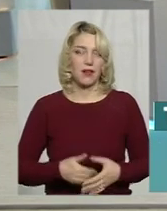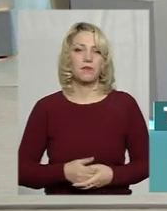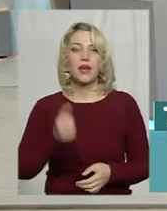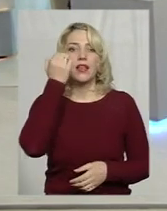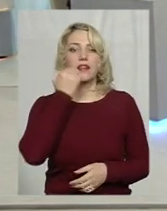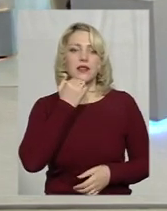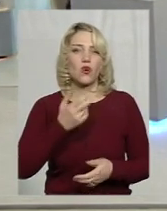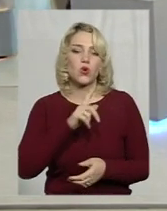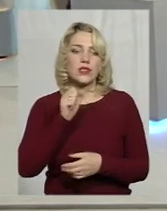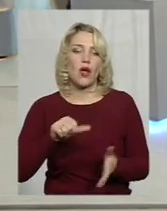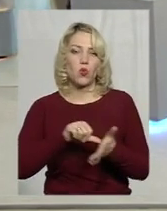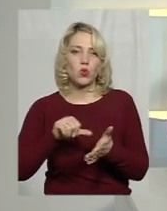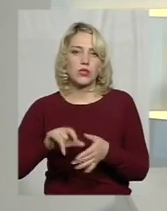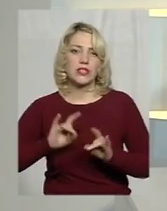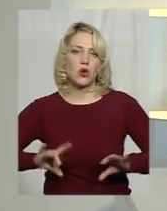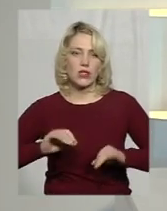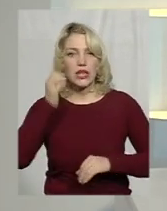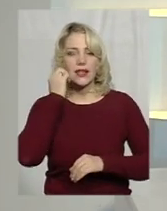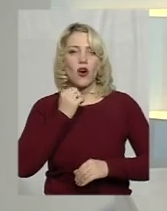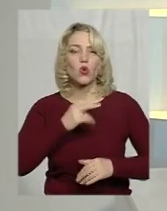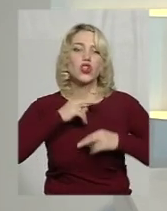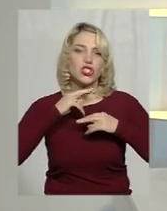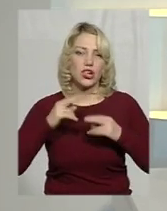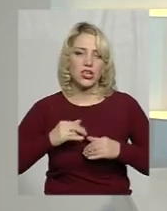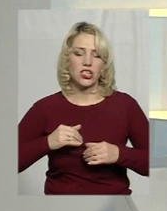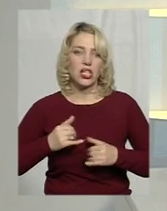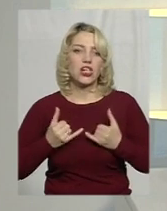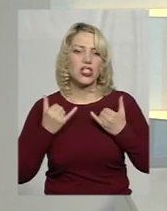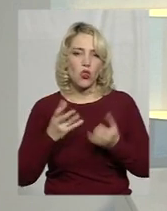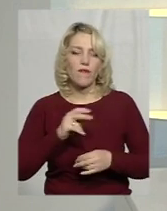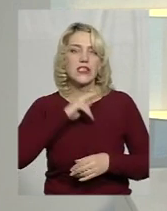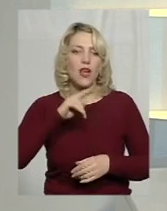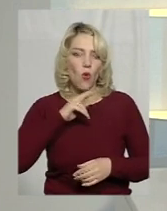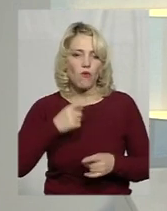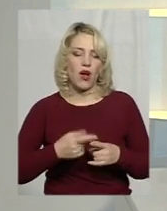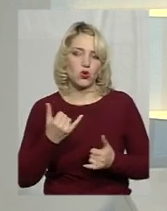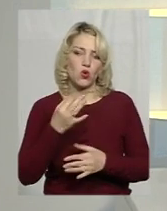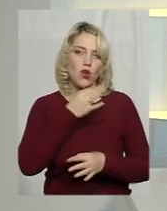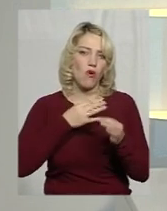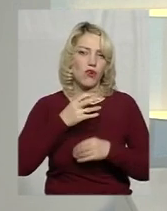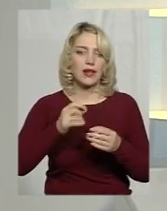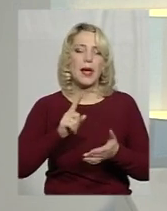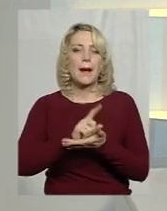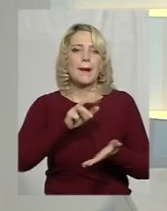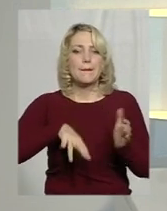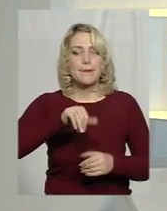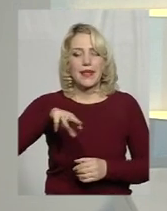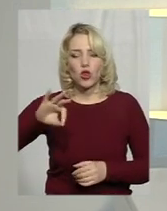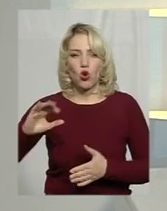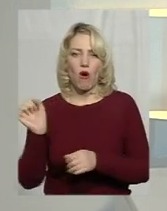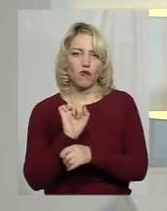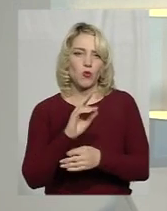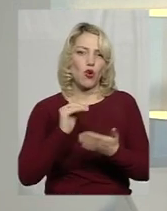я дякую вам за участь і за роз'яснення. Дякую вам, шановні, за увагу. За увагу ми сьогодні говорили про розмитнення автомобілів за новими